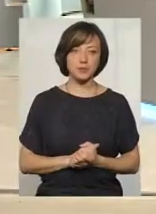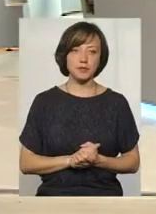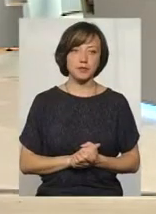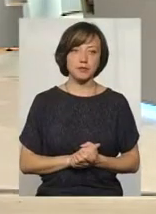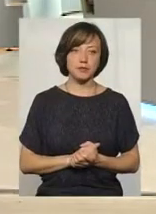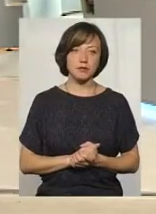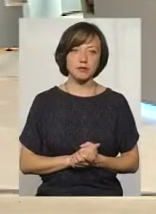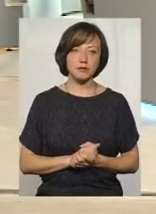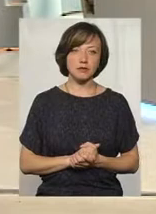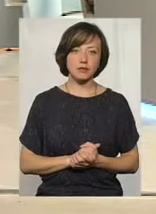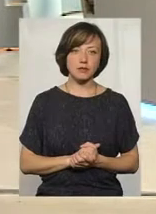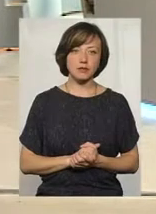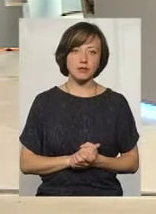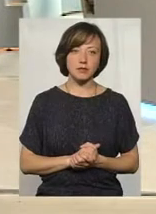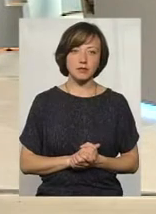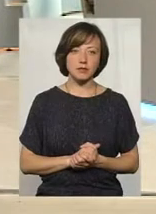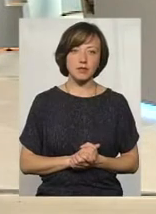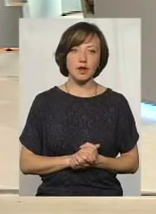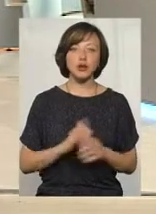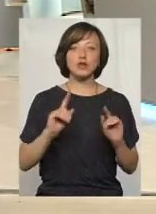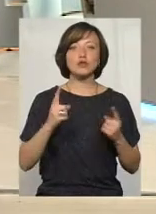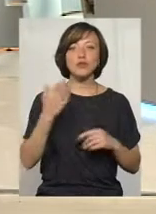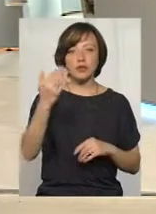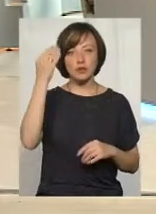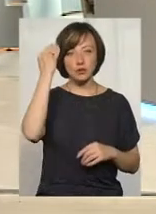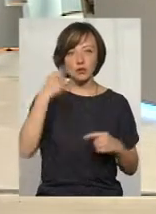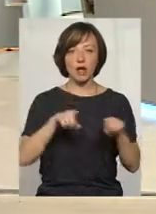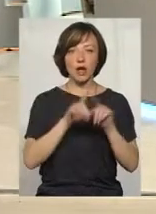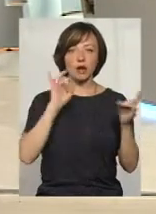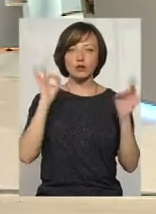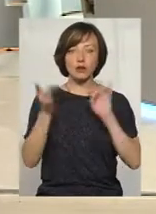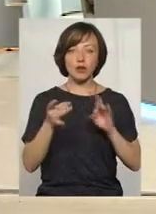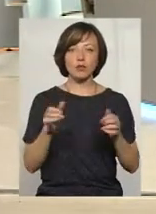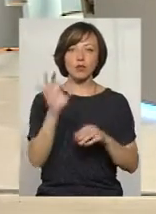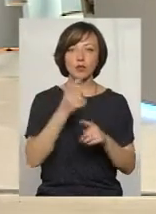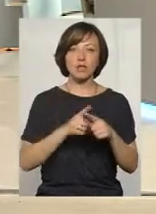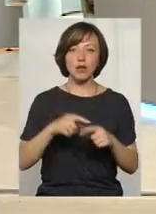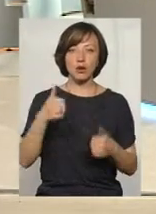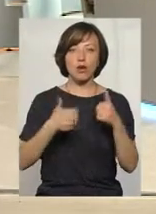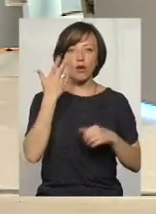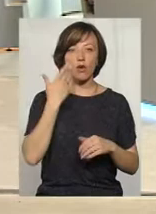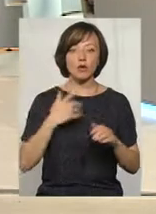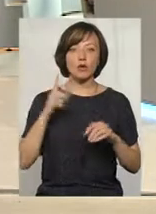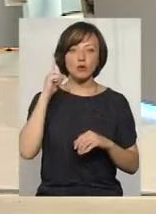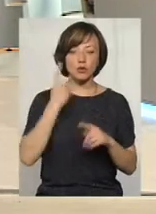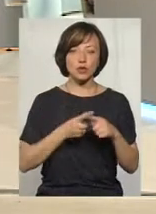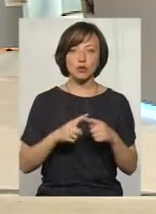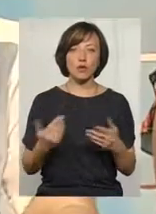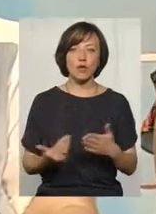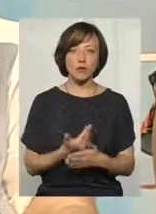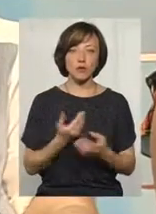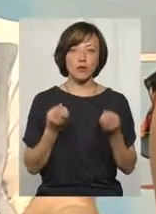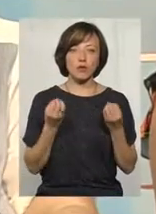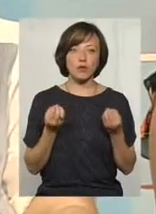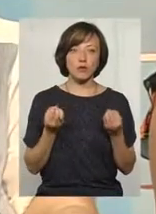Петя Надія, чому, на вашу думку, отакий ажіотаж на кого цього конкурсу? Я хочу сказати, що, коли ми почули цю новину, ми